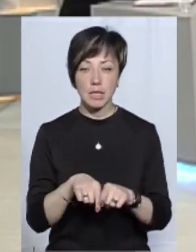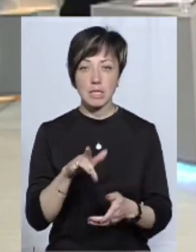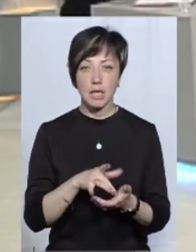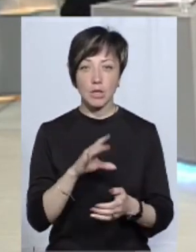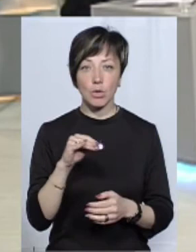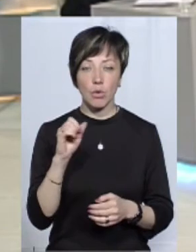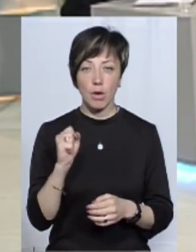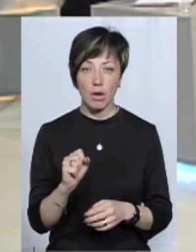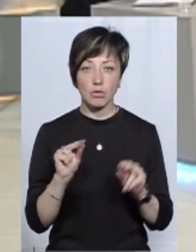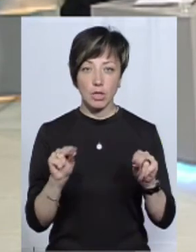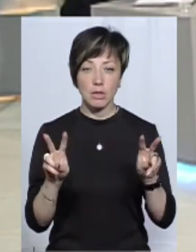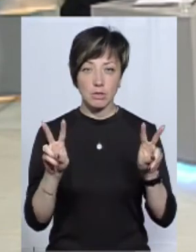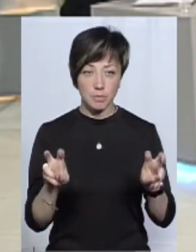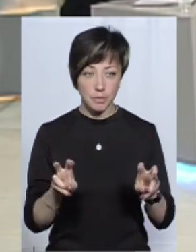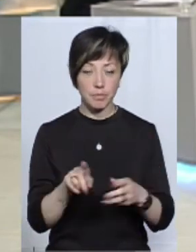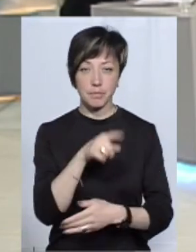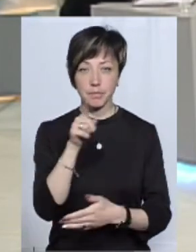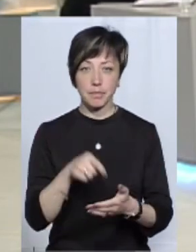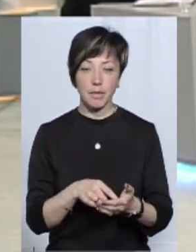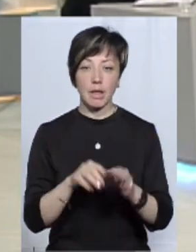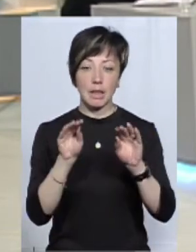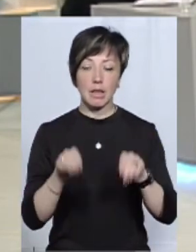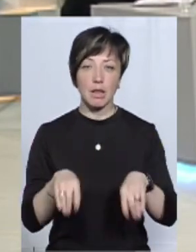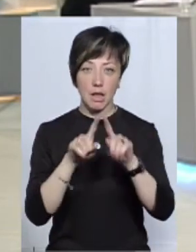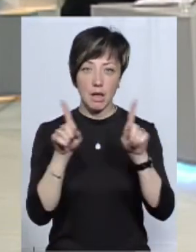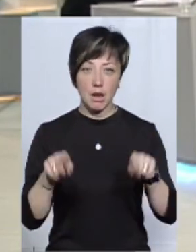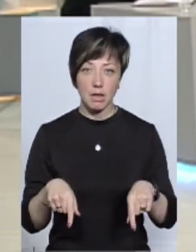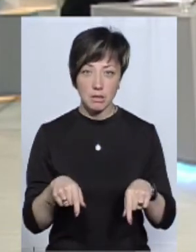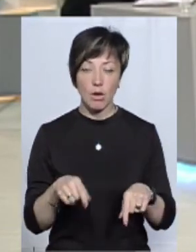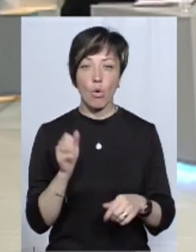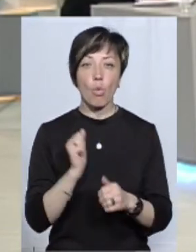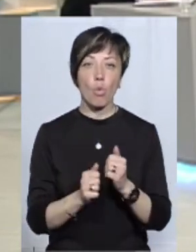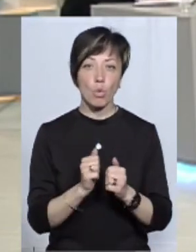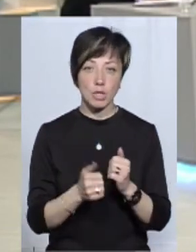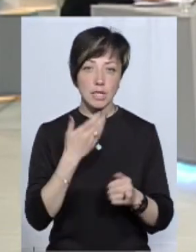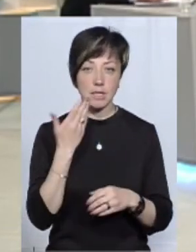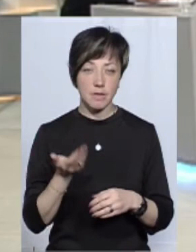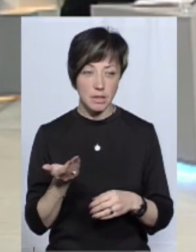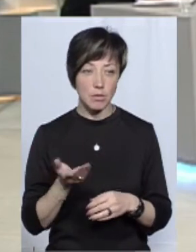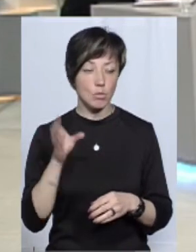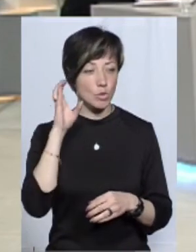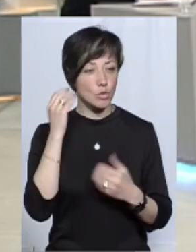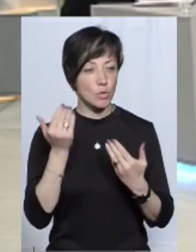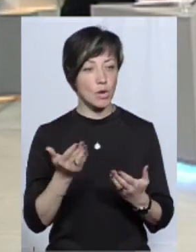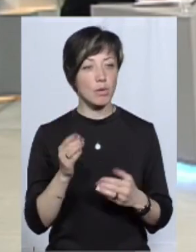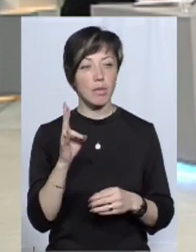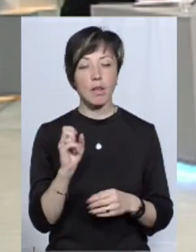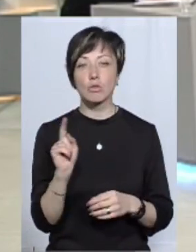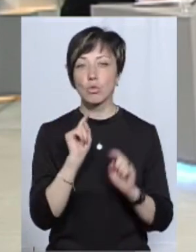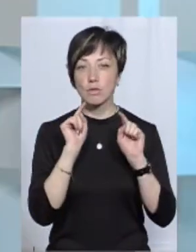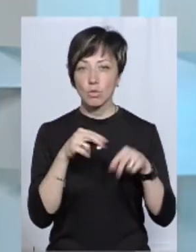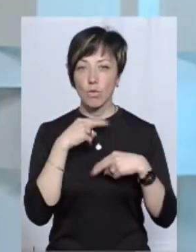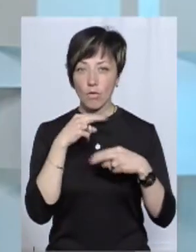«ЦентрЮА» та «Руху чесно» Олег Черненко аналізує декларацію спікера у кожних звітах на живо. Послухаємо, на що